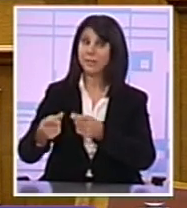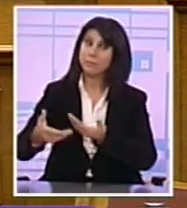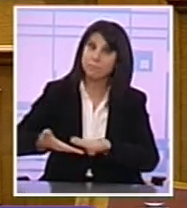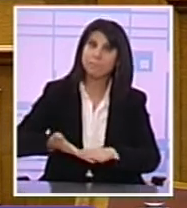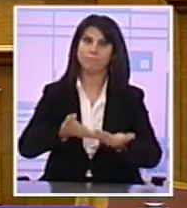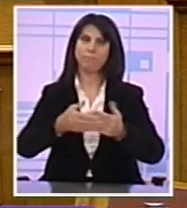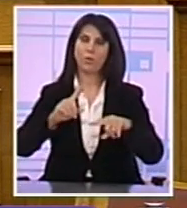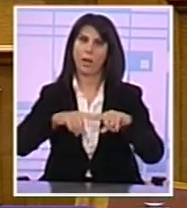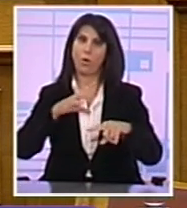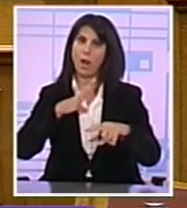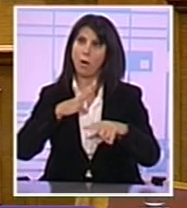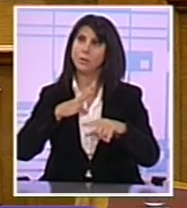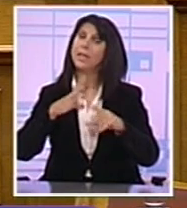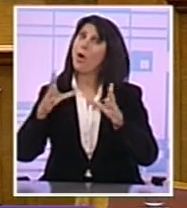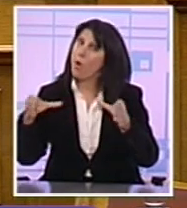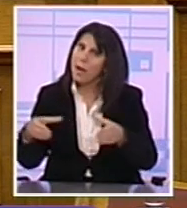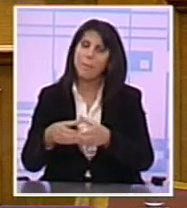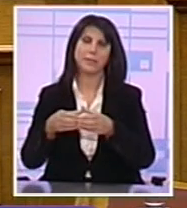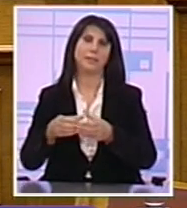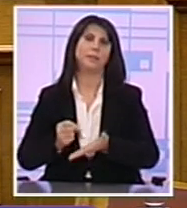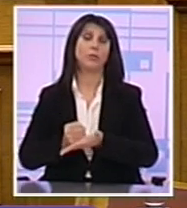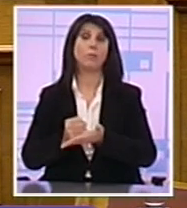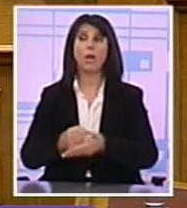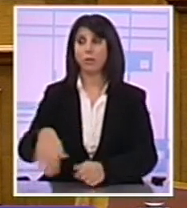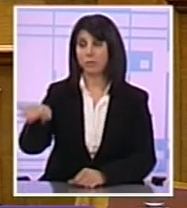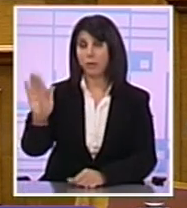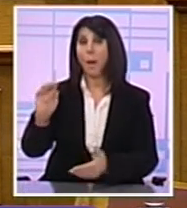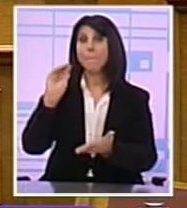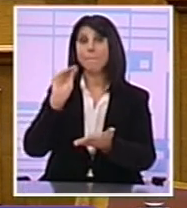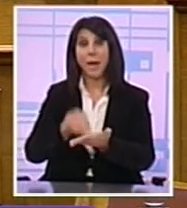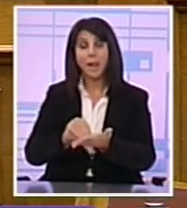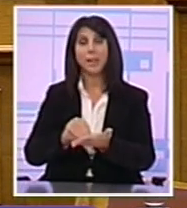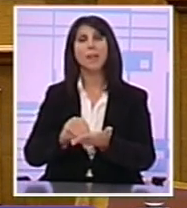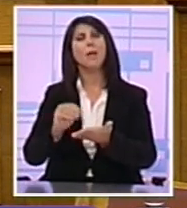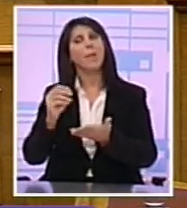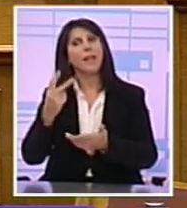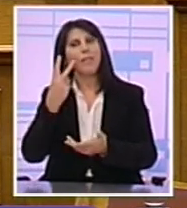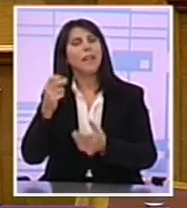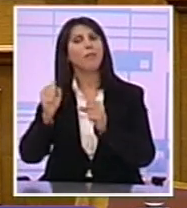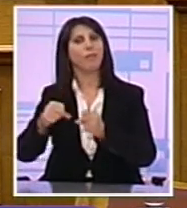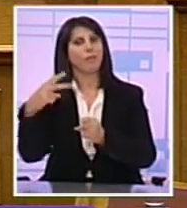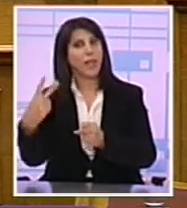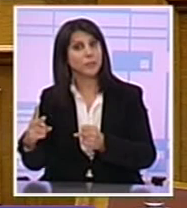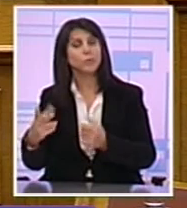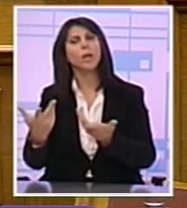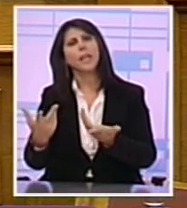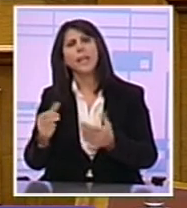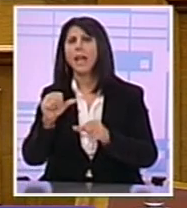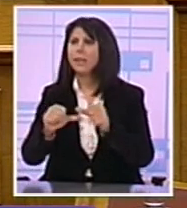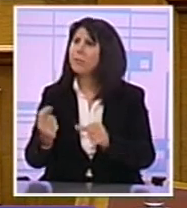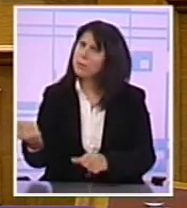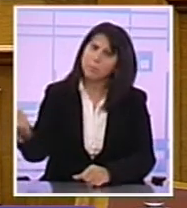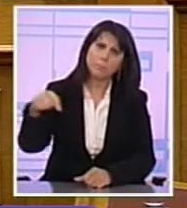καλώ ακόμα και τώρα Να επανεξετάσει τη θέση του Ή να επιβεβαιώσει τη θέση του Να επανέλθει ακόμα και στην αίθουσα Ή